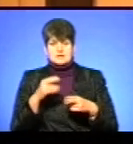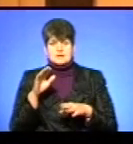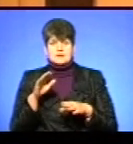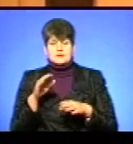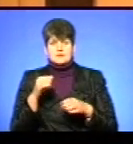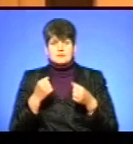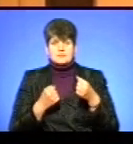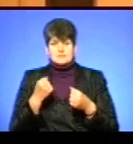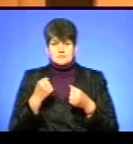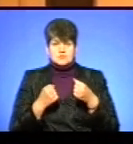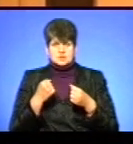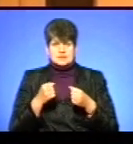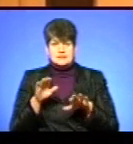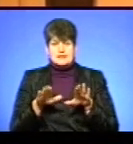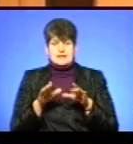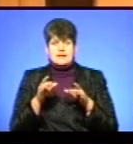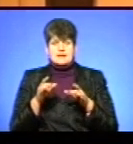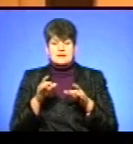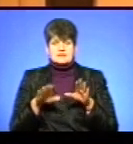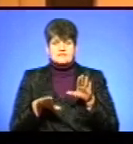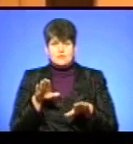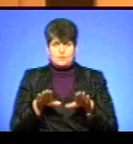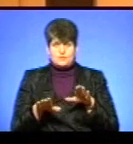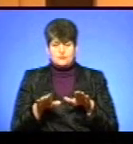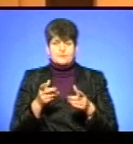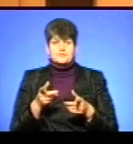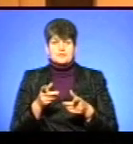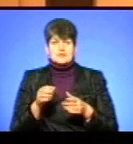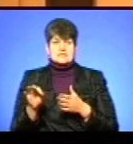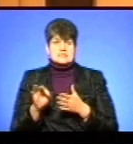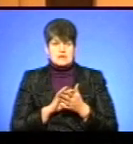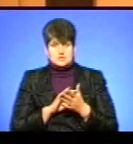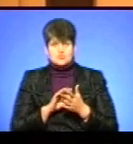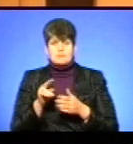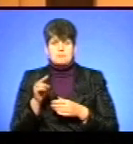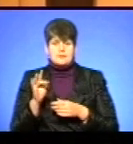вагою, зважується, і зразу при